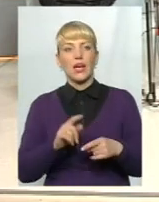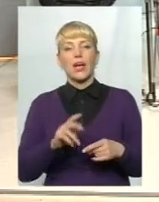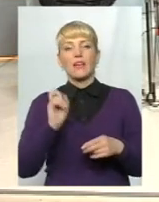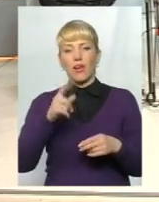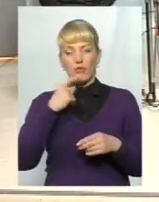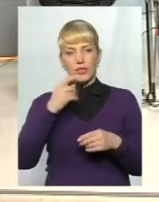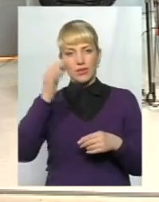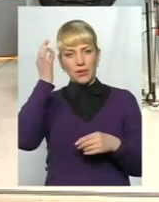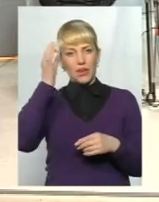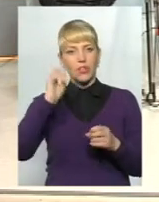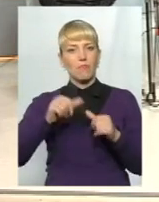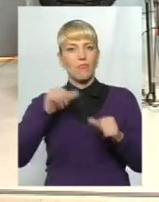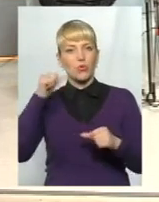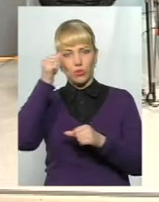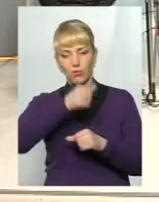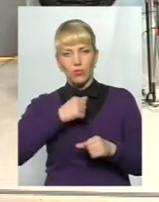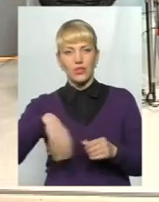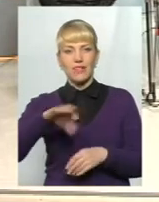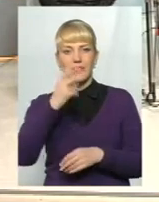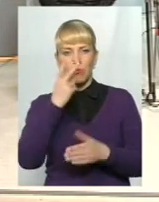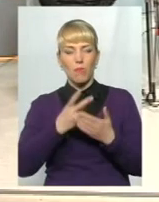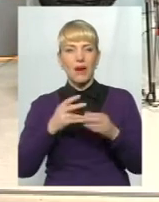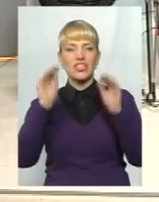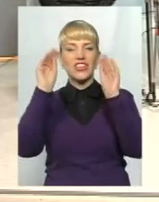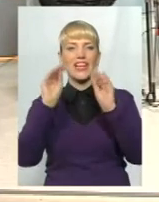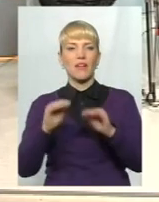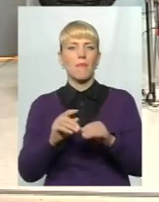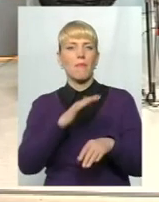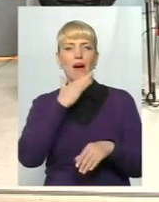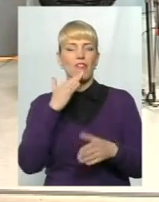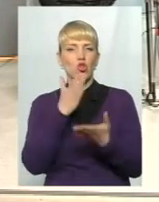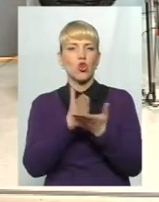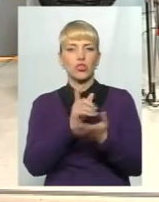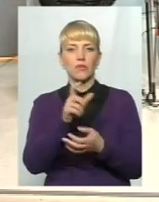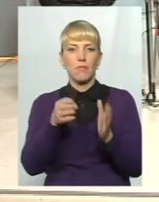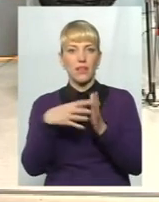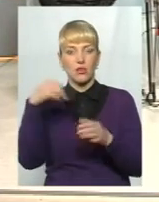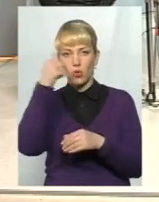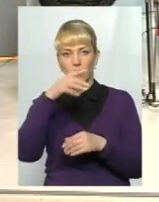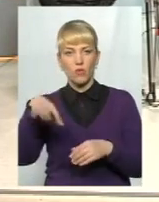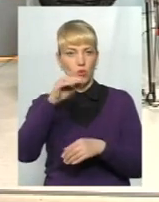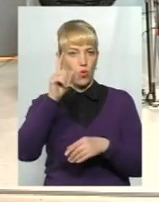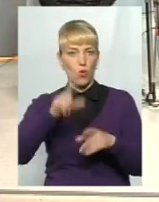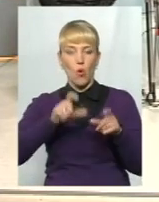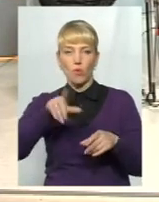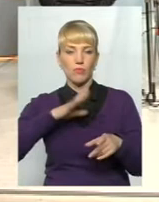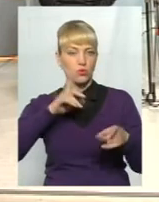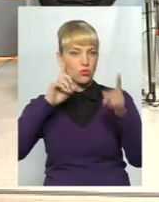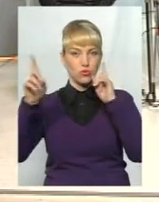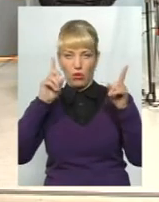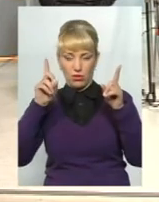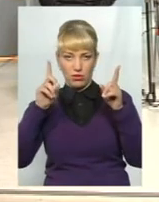сталося минулого року, і ми побачили всі декларації багатьох чиновників за 15 рік, і тоді був шок, так. Зараз,